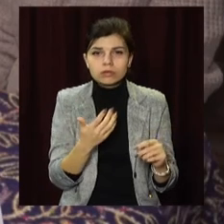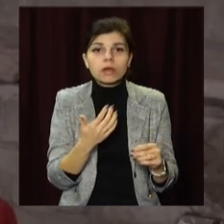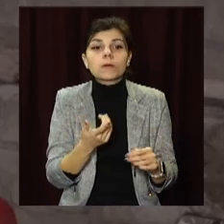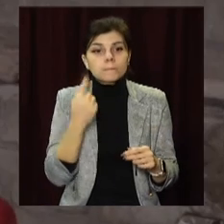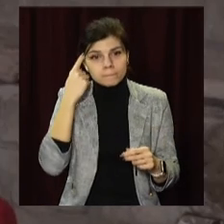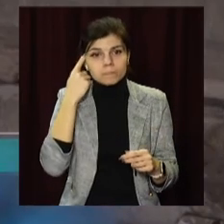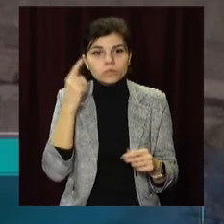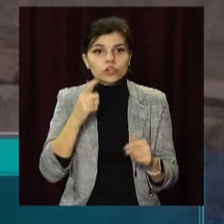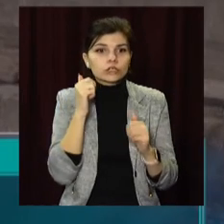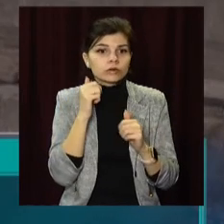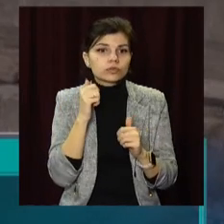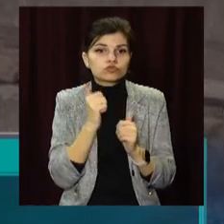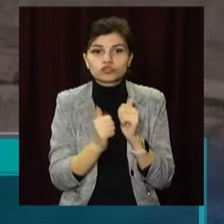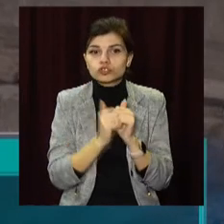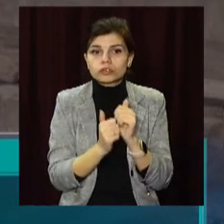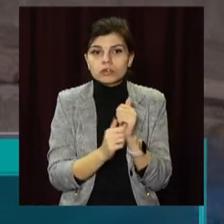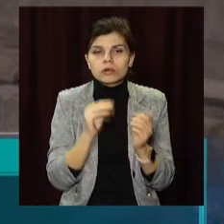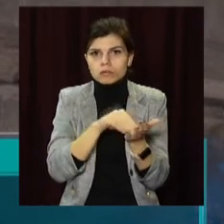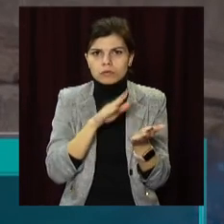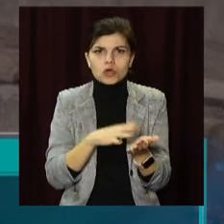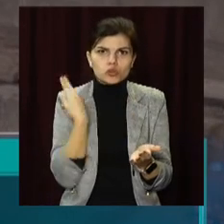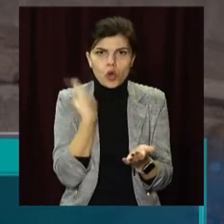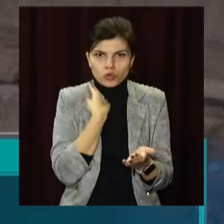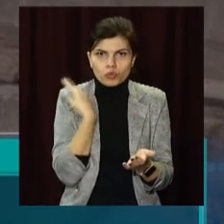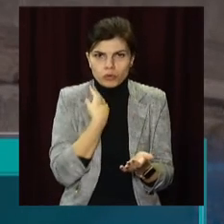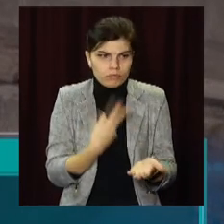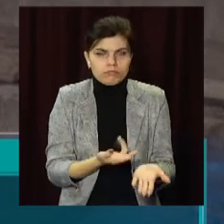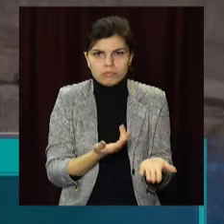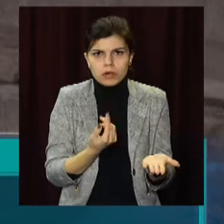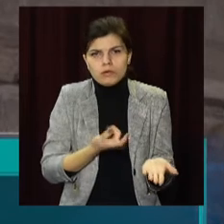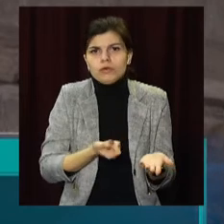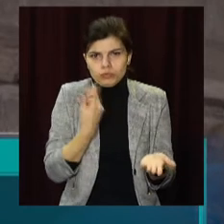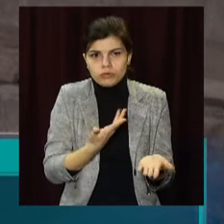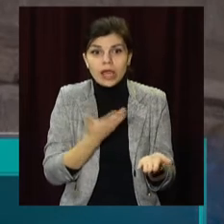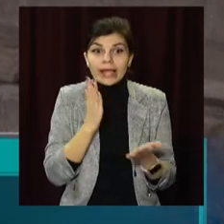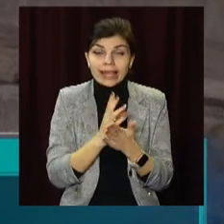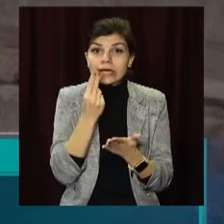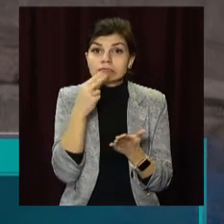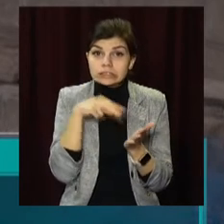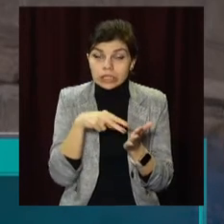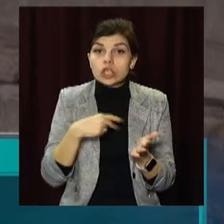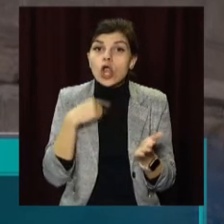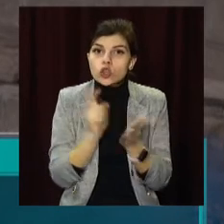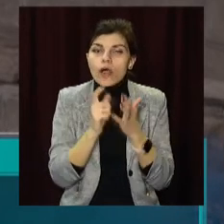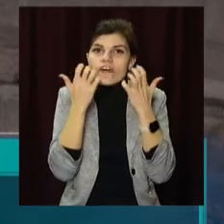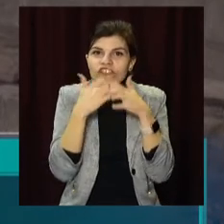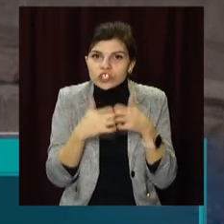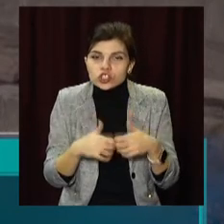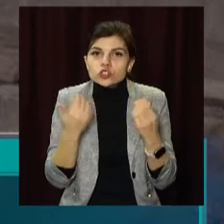борги. Є ціна, відповідно, я маю висвітати, скільки. Дніпропетровськаз збит, вони писали